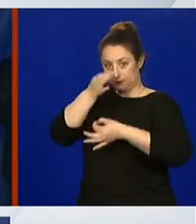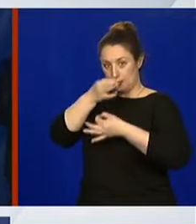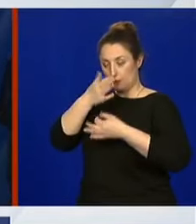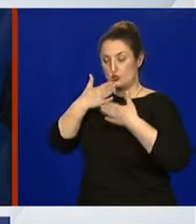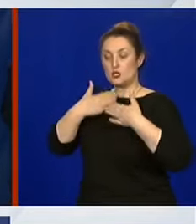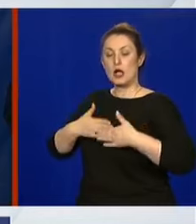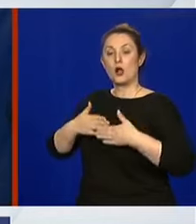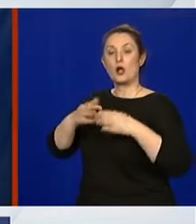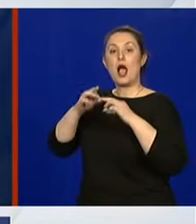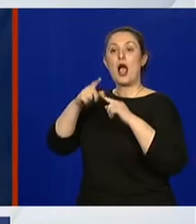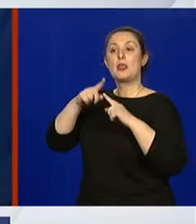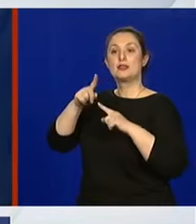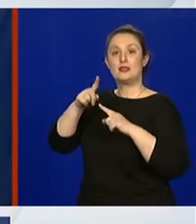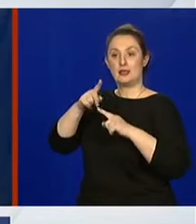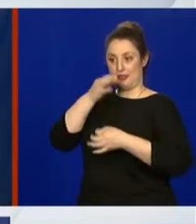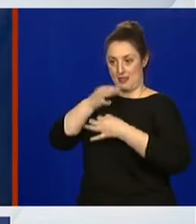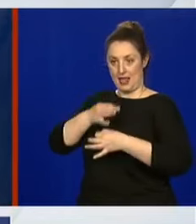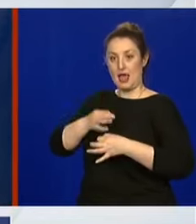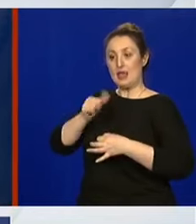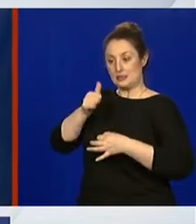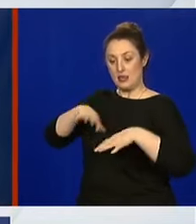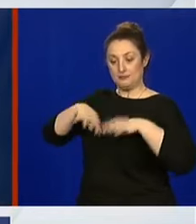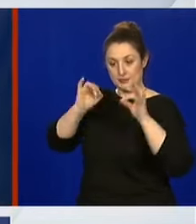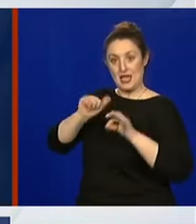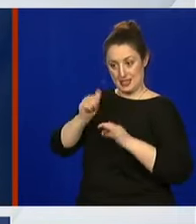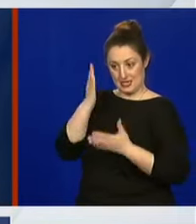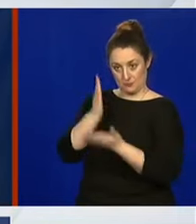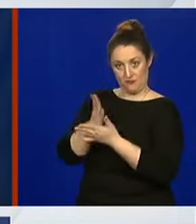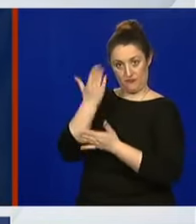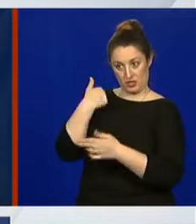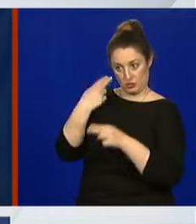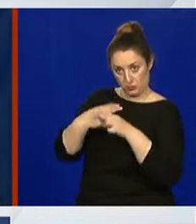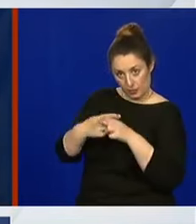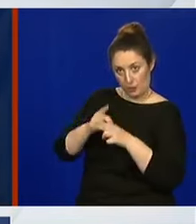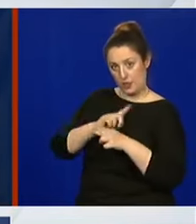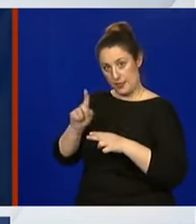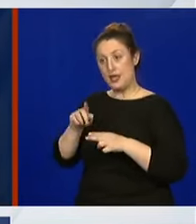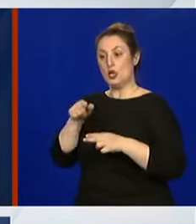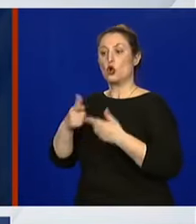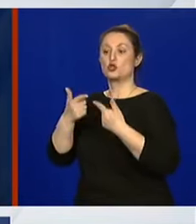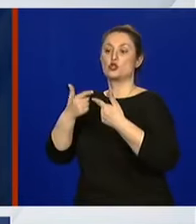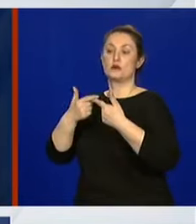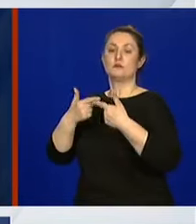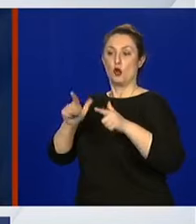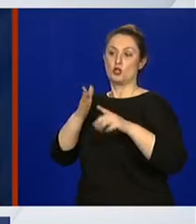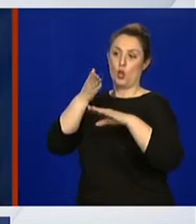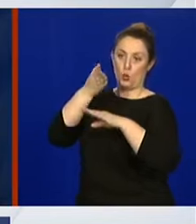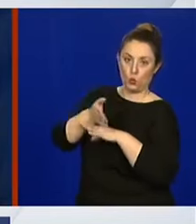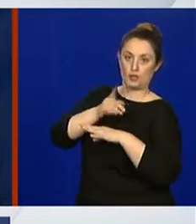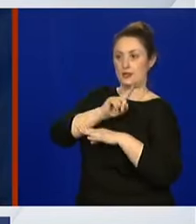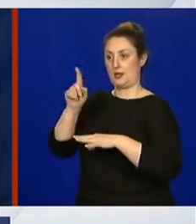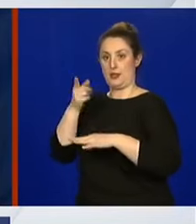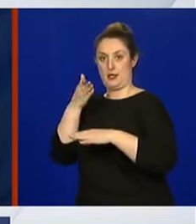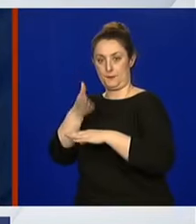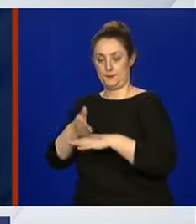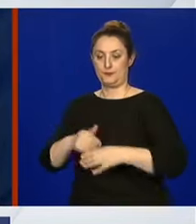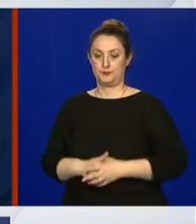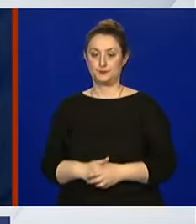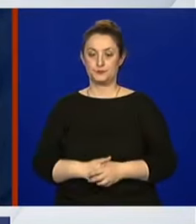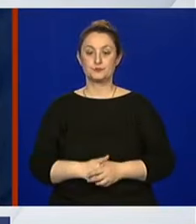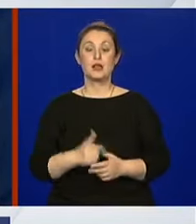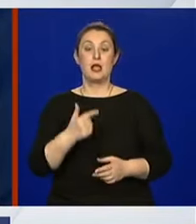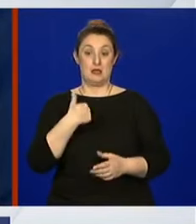jesmo li preboljeli koronavirus, pa bi onda mogli ući ili izaći iz države. Pa mi smo čuli za tu